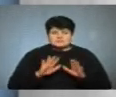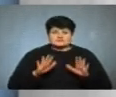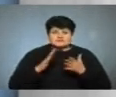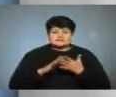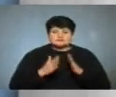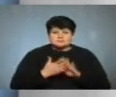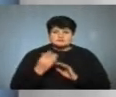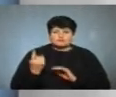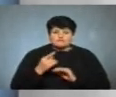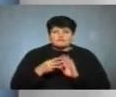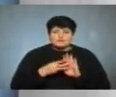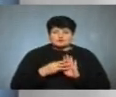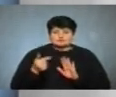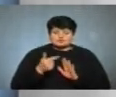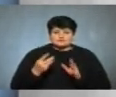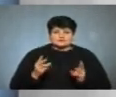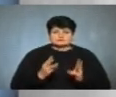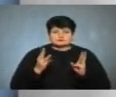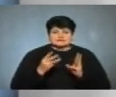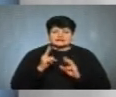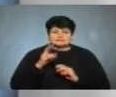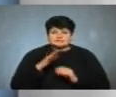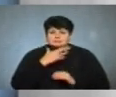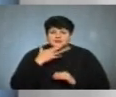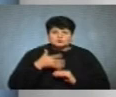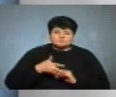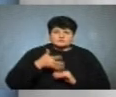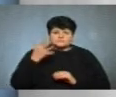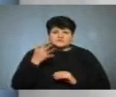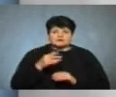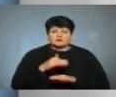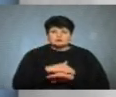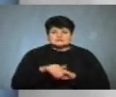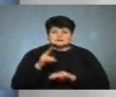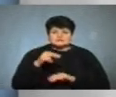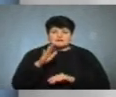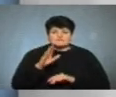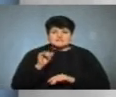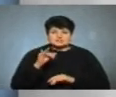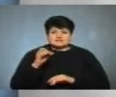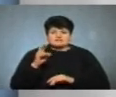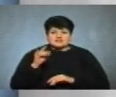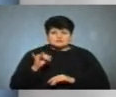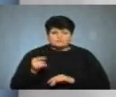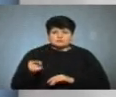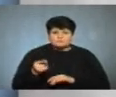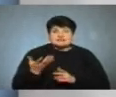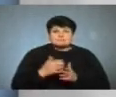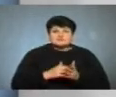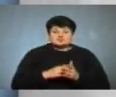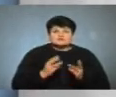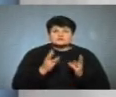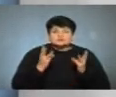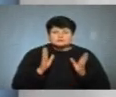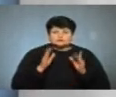області. 8 грудня зайнялася квартира у багатоповерхівці на вулиці Дмитра Вишневецького у Тернополі. Які причини займань,